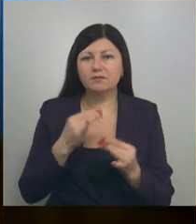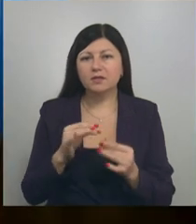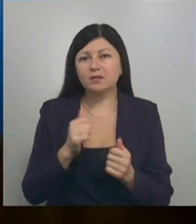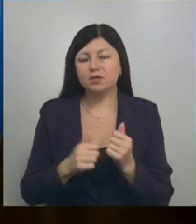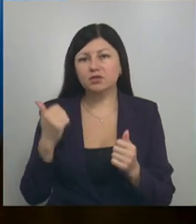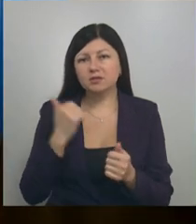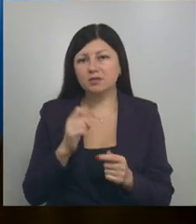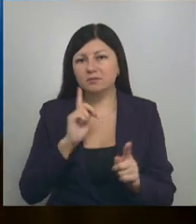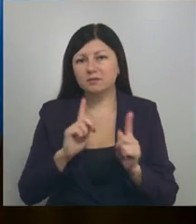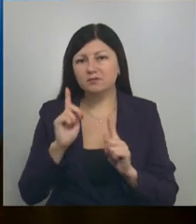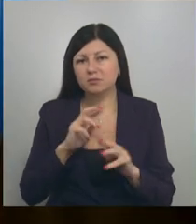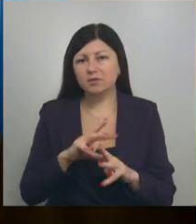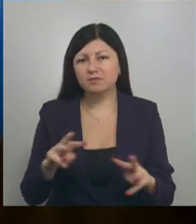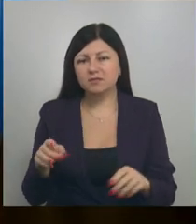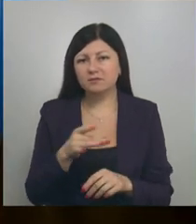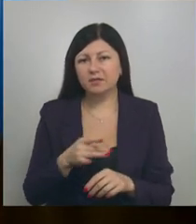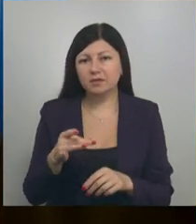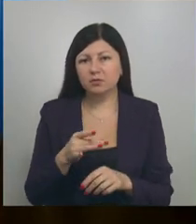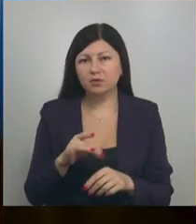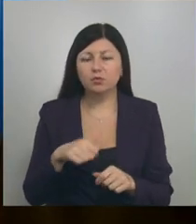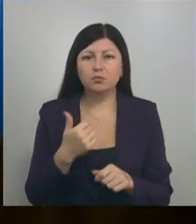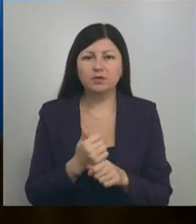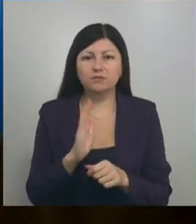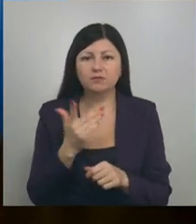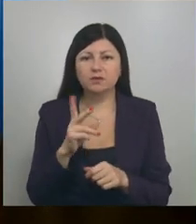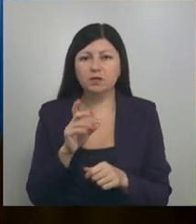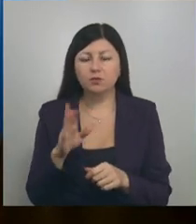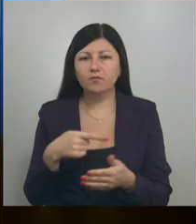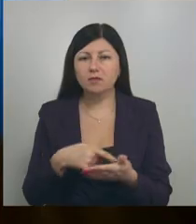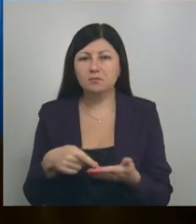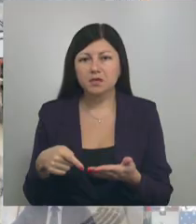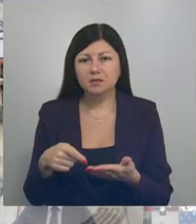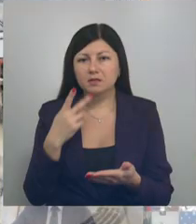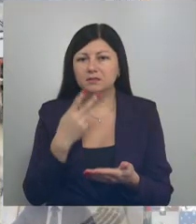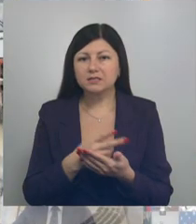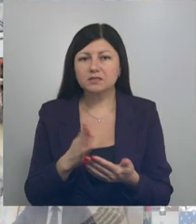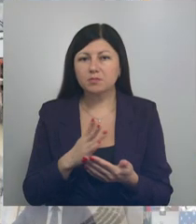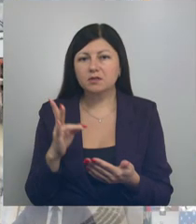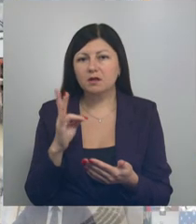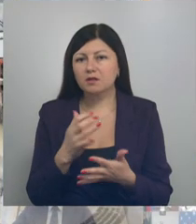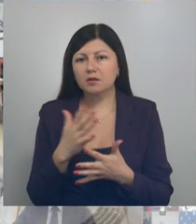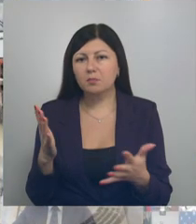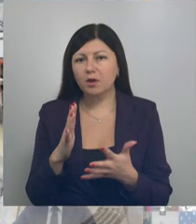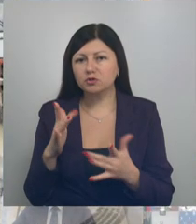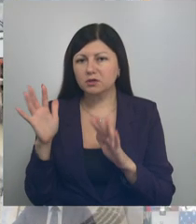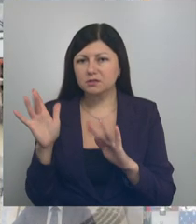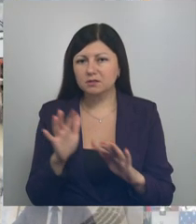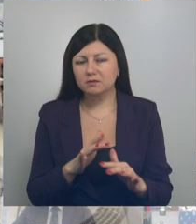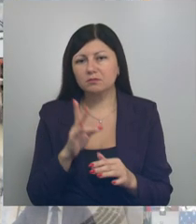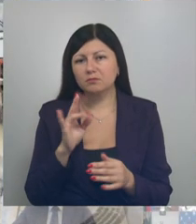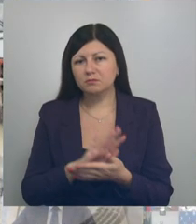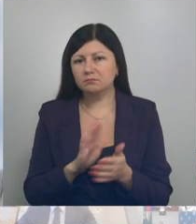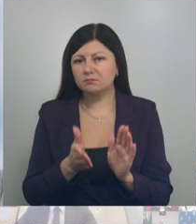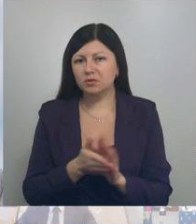оперативном совещании правительства региона. Губернатор Вячеслав Гладков отметил, несмотря на небольшое количество осадков, ситуация на